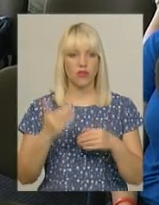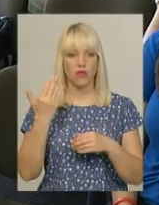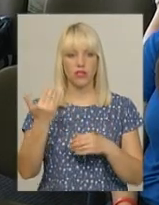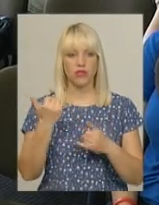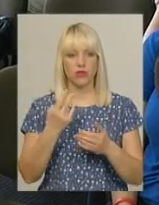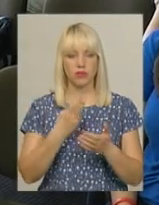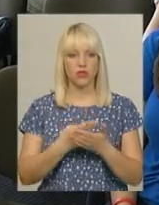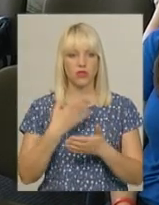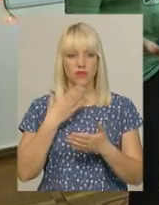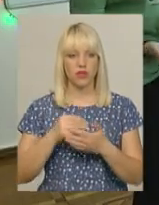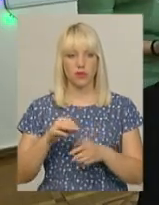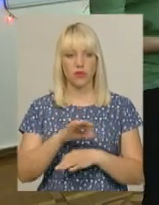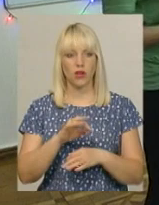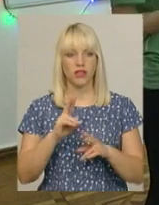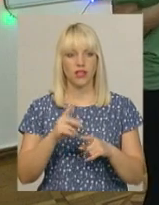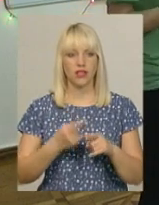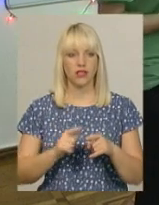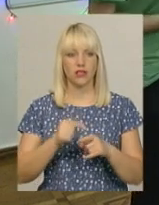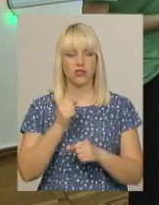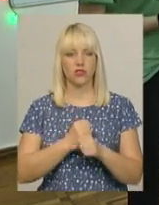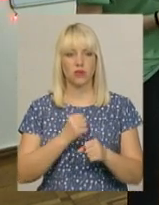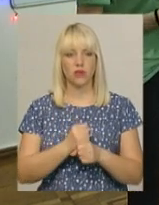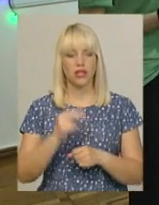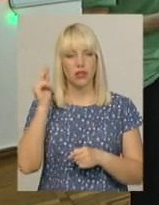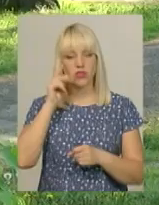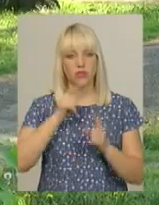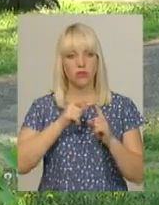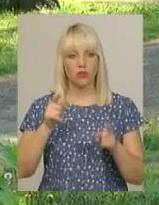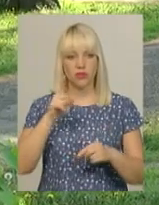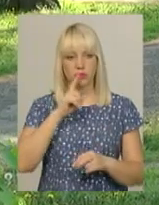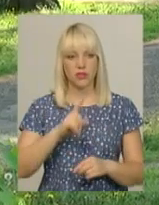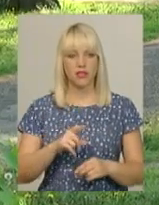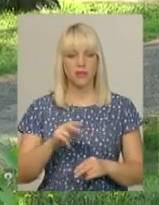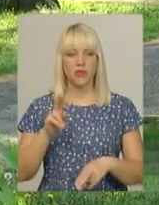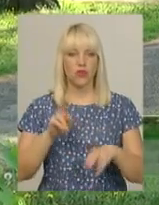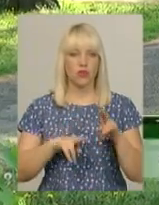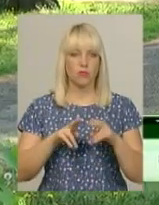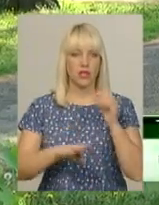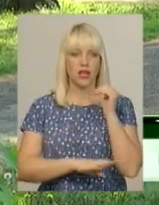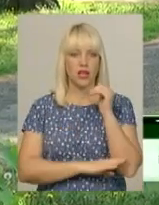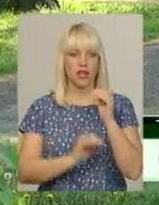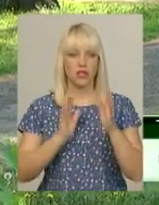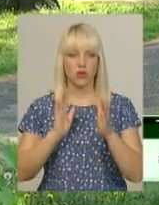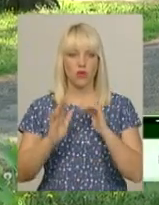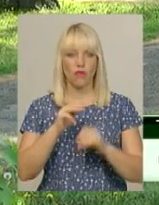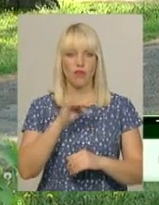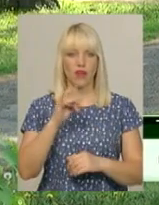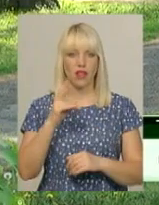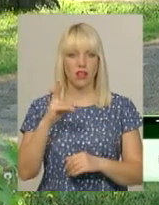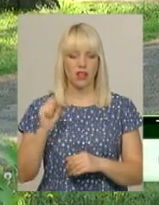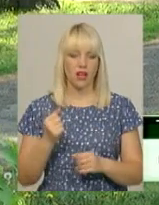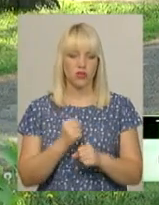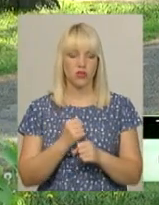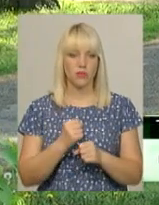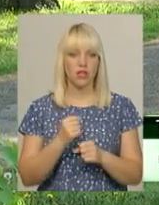презентують власні проекти. Як їх розробляти, вчилися впродовж місяця. Розфарбувати дерева у сквері імені Франка і створити